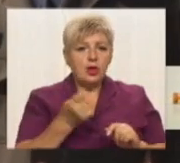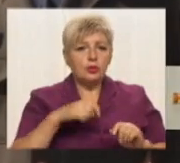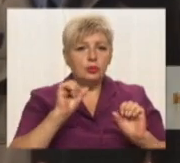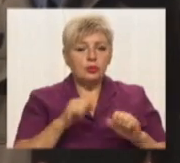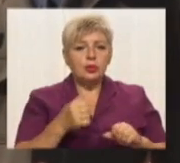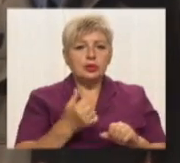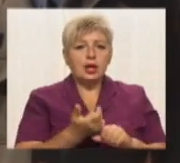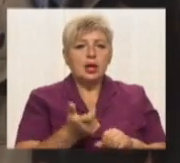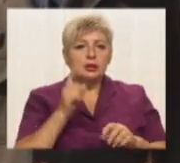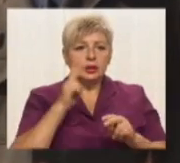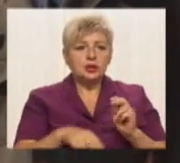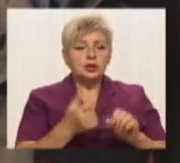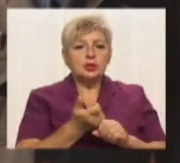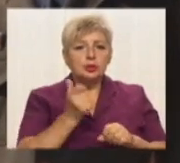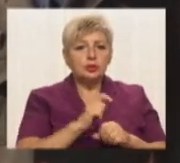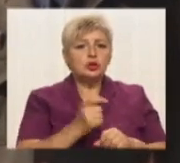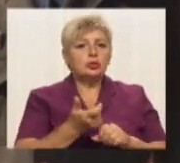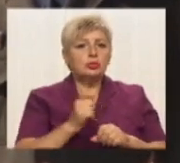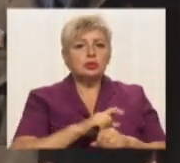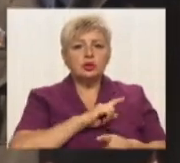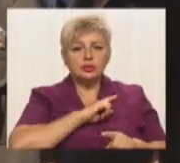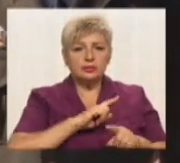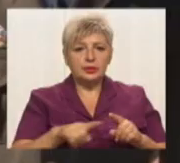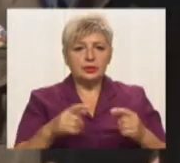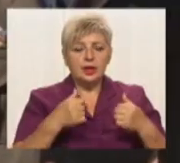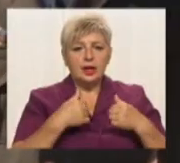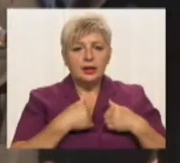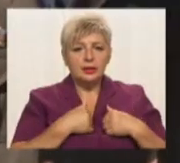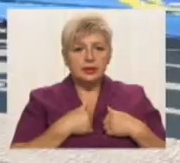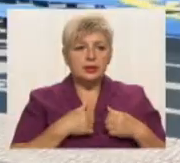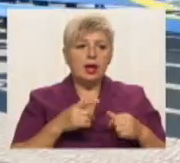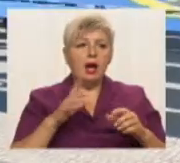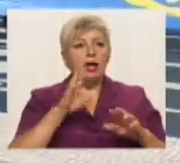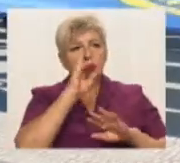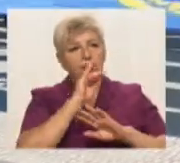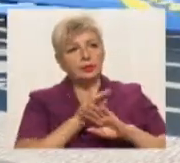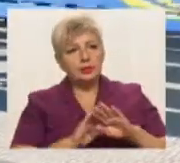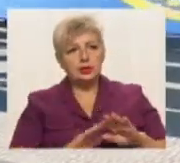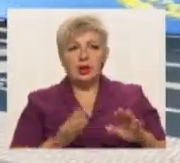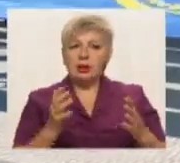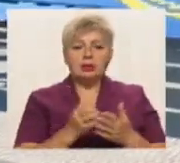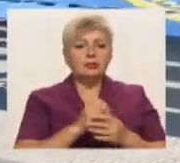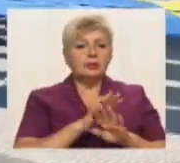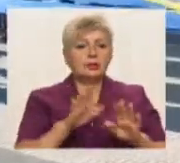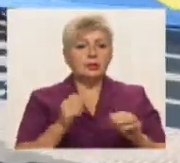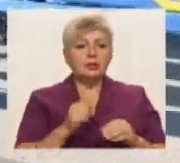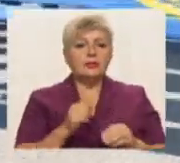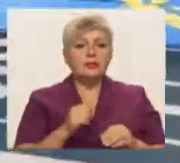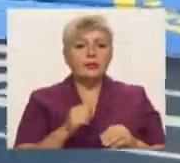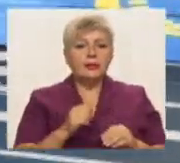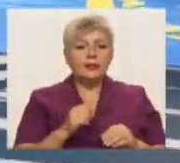І я шкодую, що породив завищені очікування. Закінчили урочистості акцією.